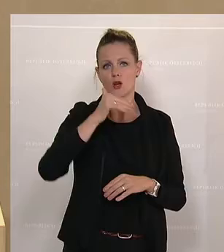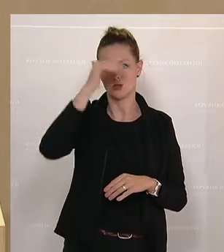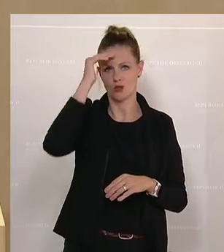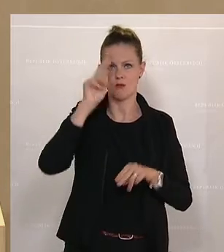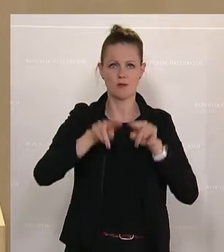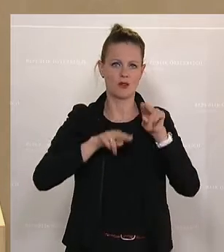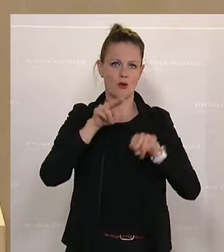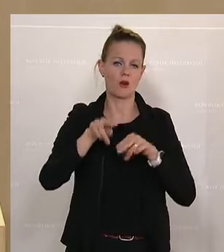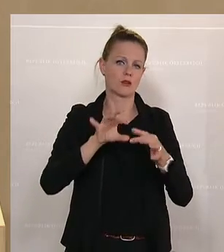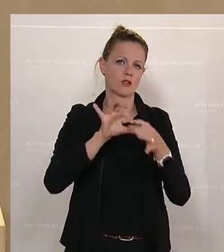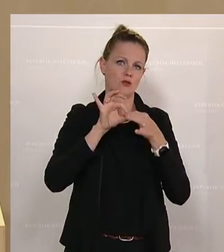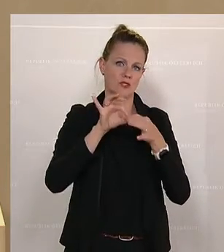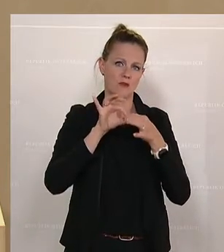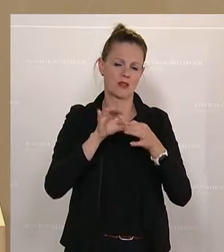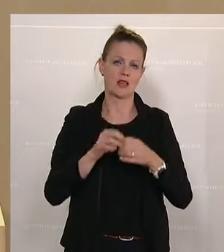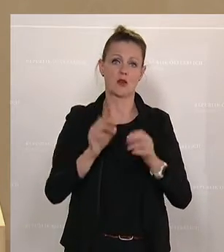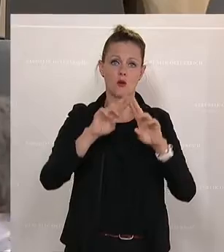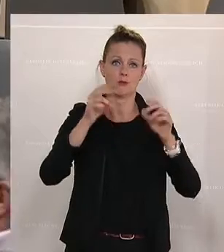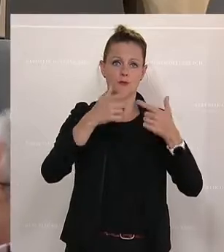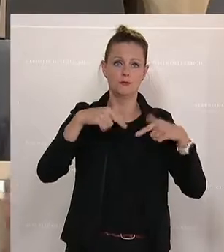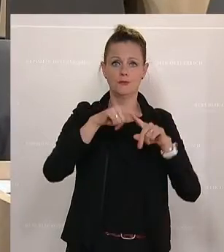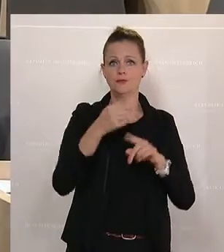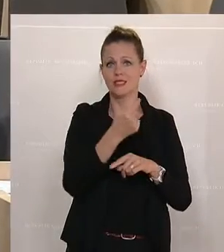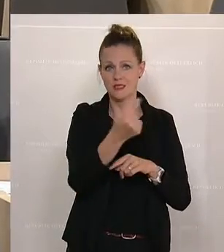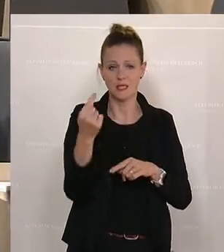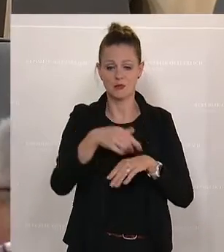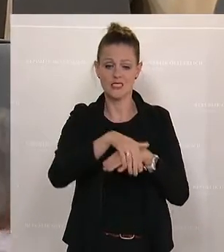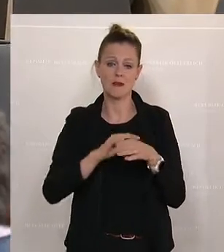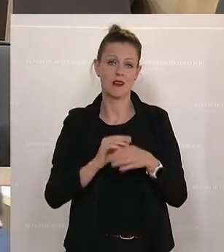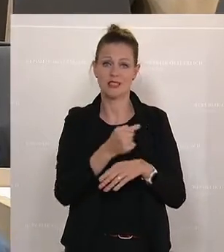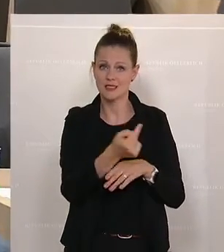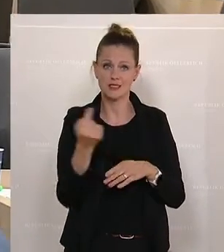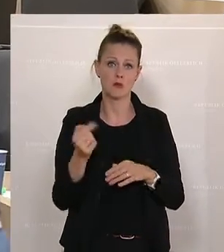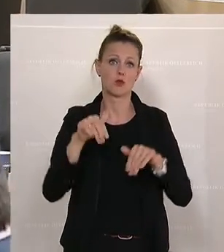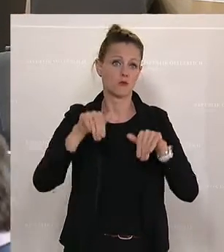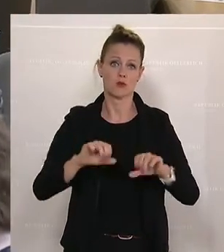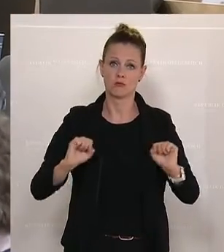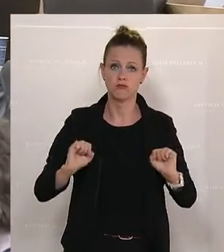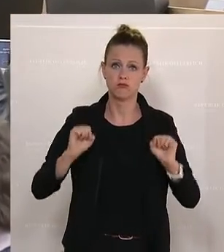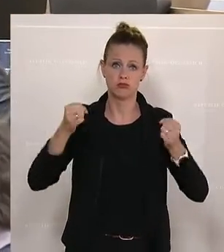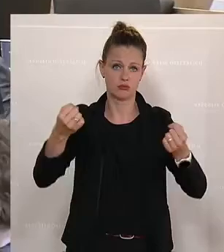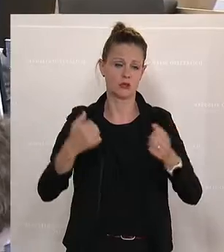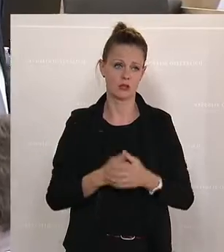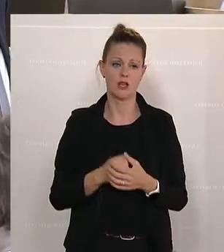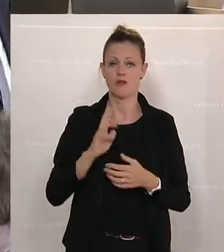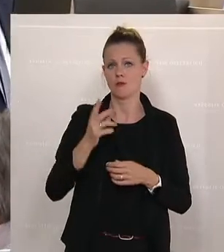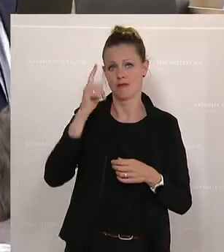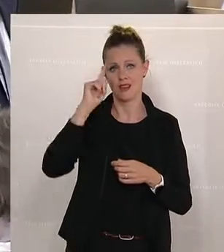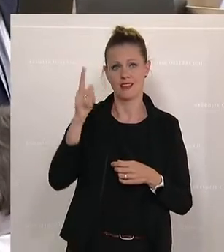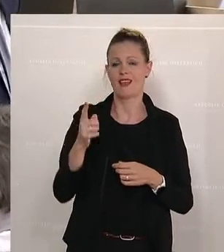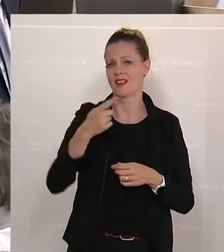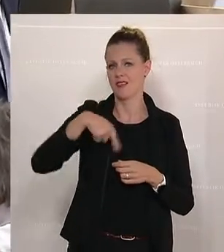betrifft, müssen sich die Länder, müssen sich die Gemeinden auf die Hinterbeine stellen. Denn ich denke, wir müssen hier